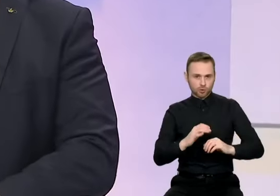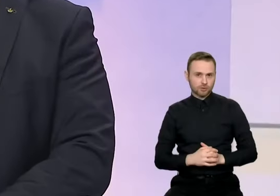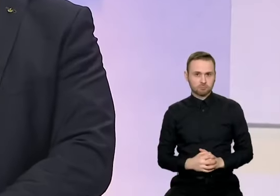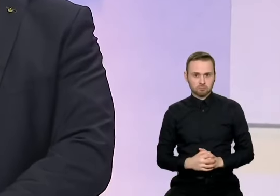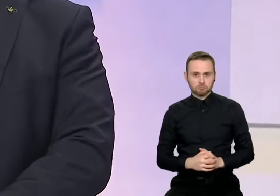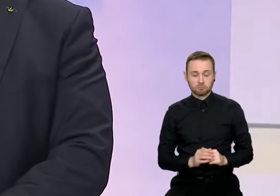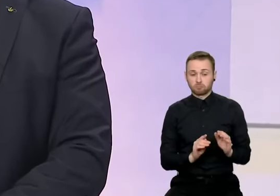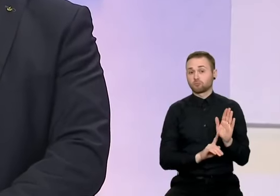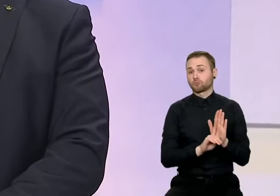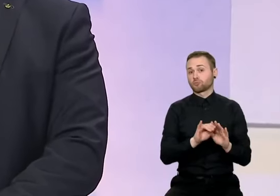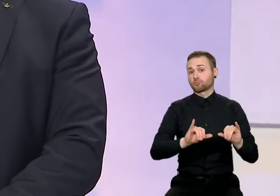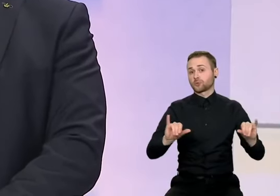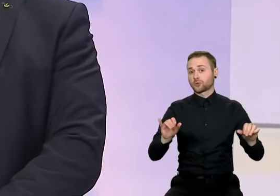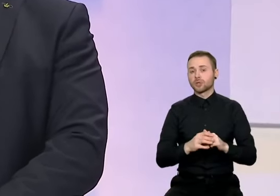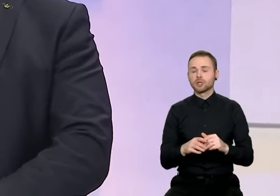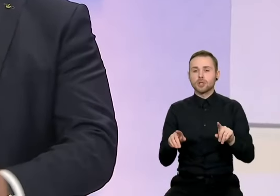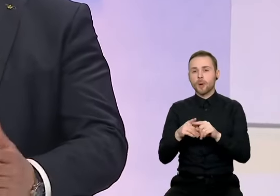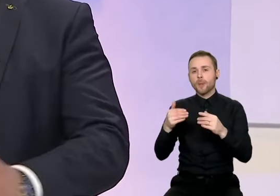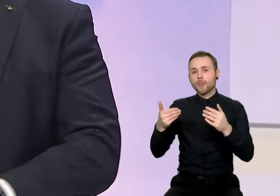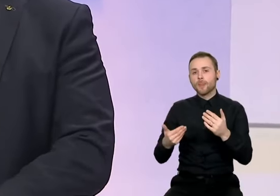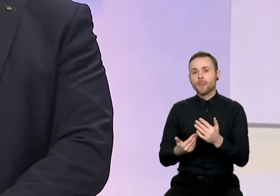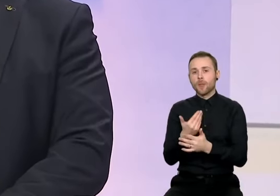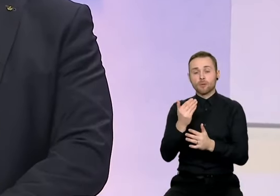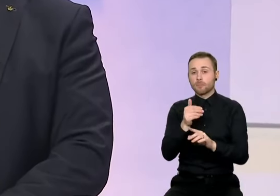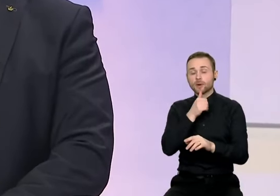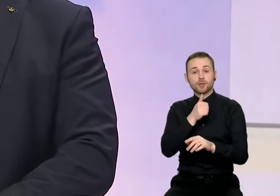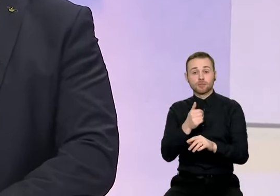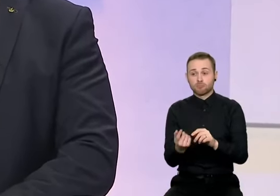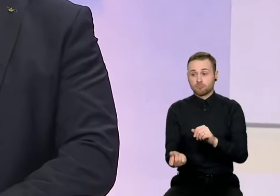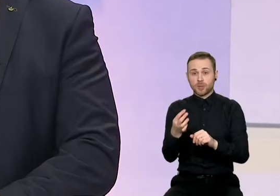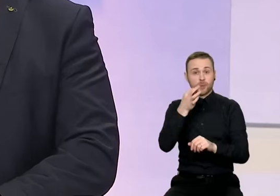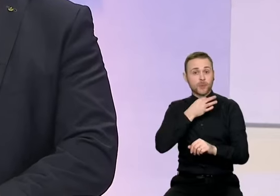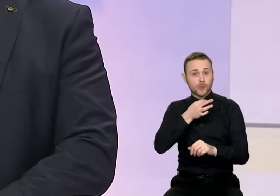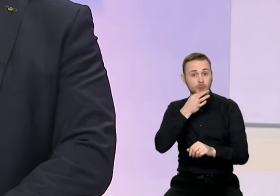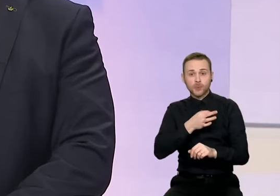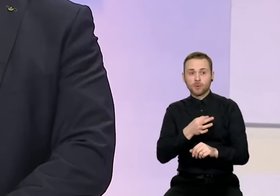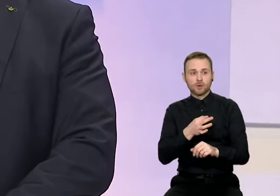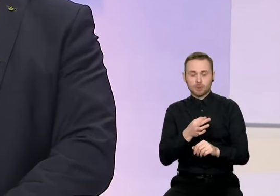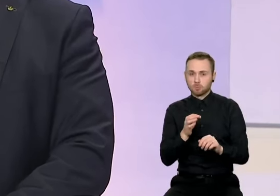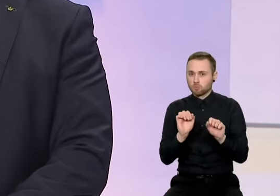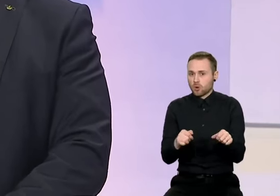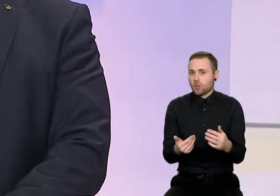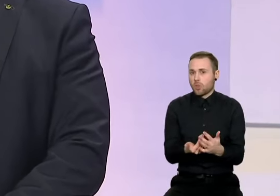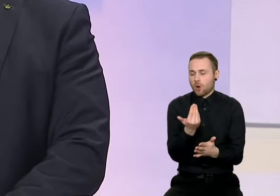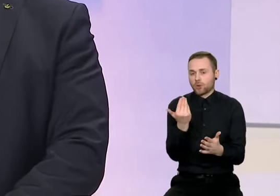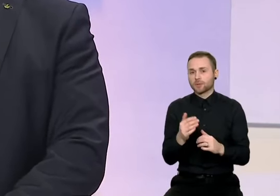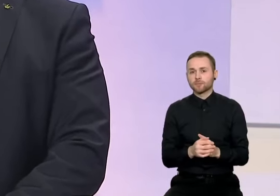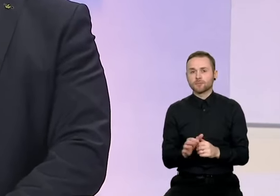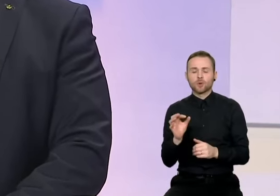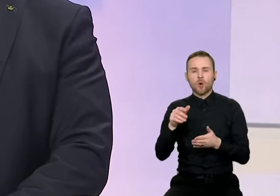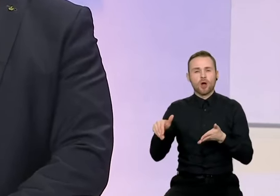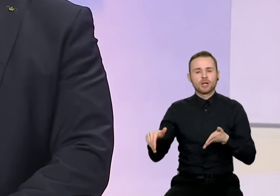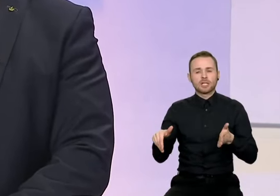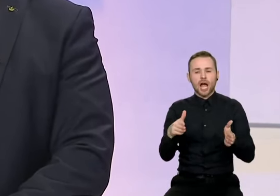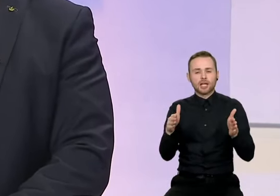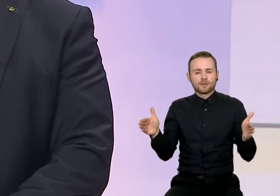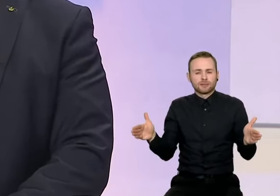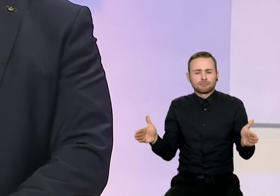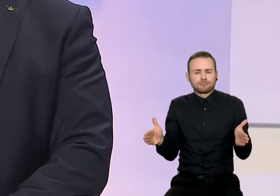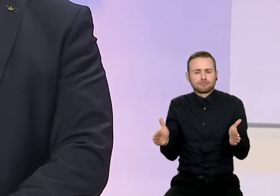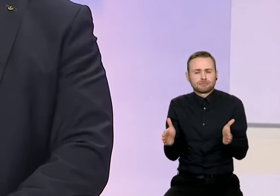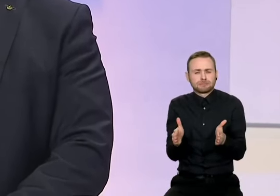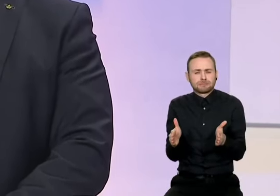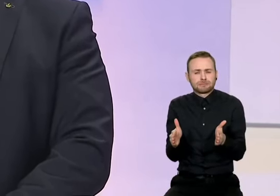transportu rušius, kuriu kol kas nėra ir pasigendame. Kalbant apie gatvės siaurinimą, tai aš vis tik tai